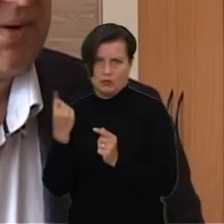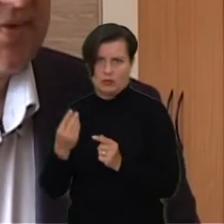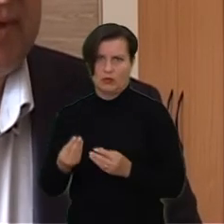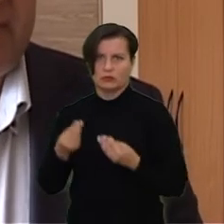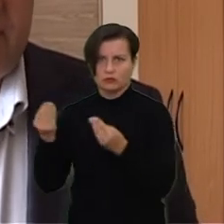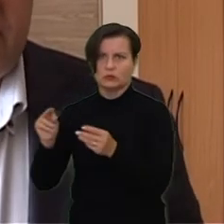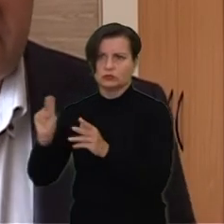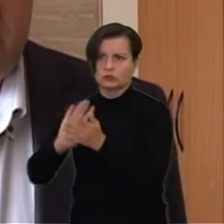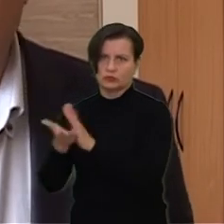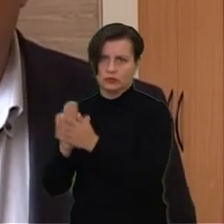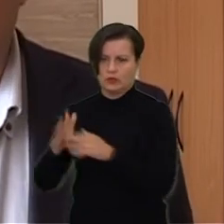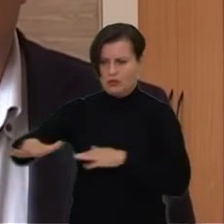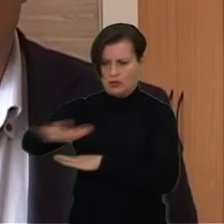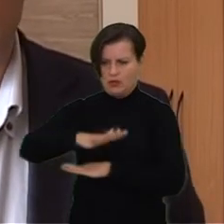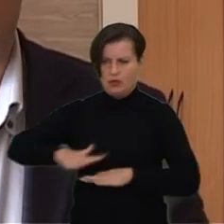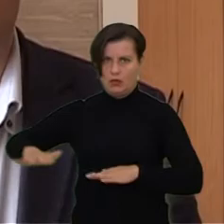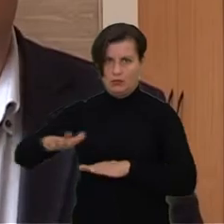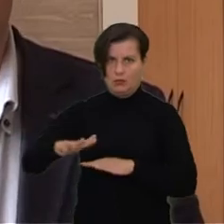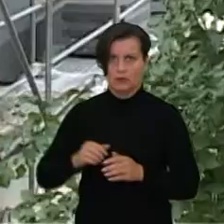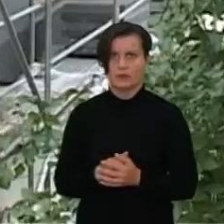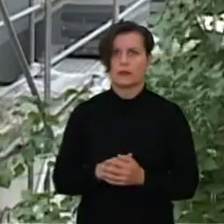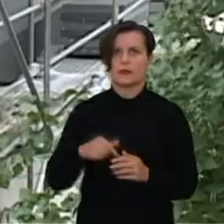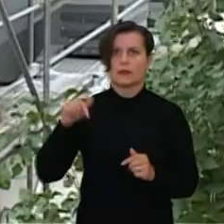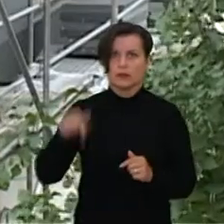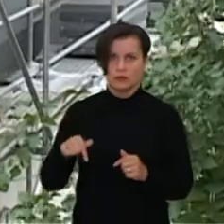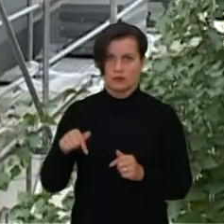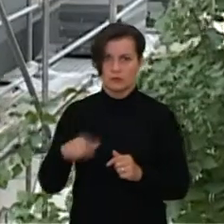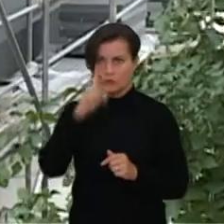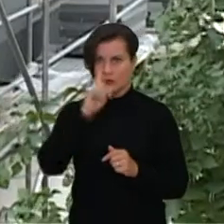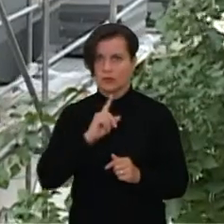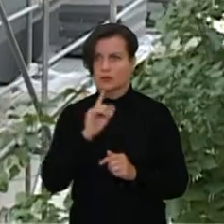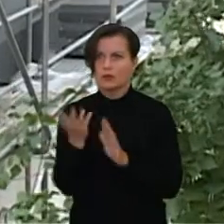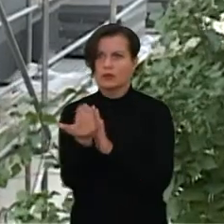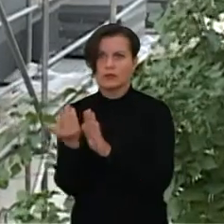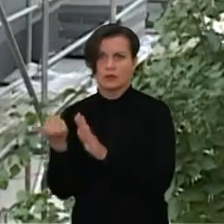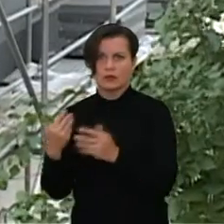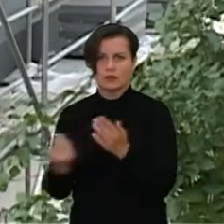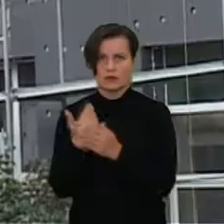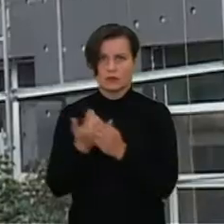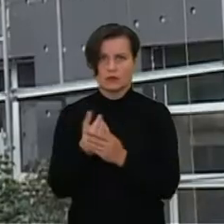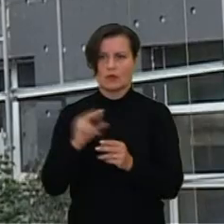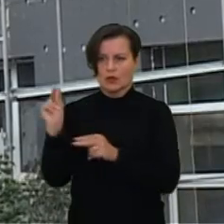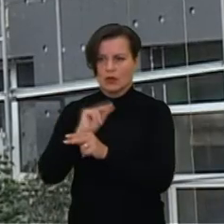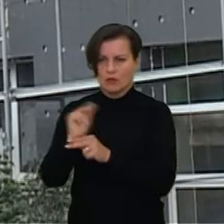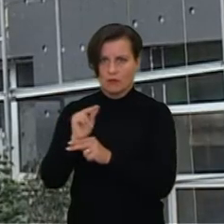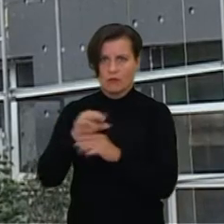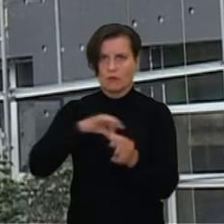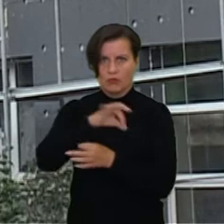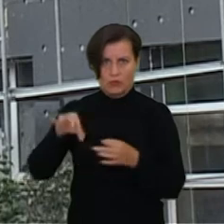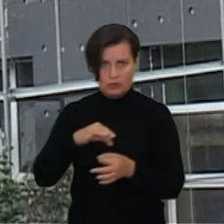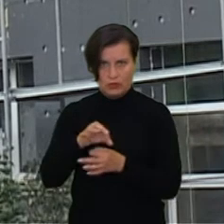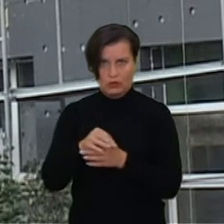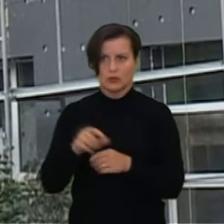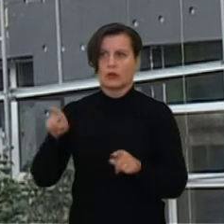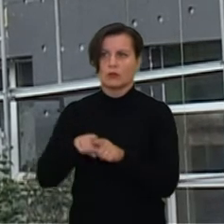tiem namams sutvarkyti ir infrastruktūrą. Šį mėnesį aplinkos ministerija paskelbs kvietimą naujiems ir renovacijos projektams